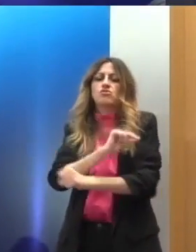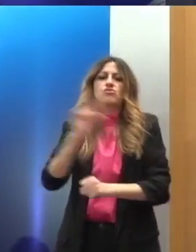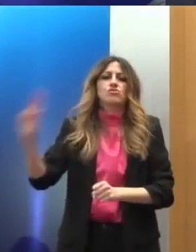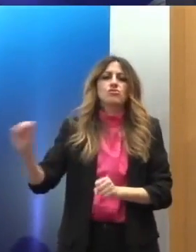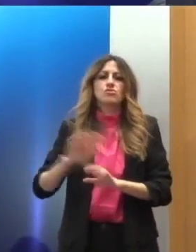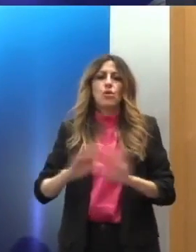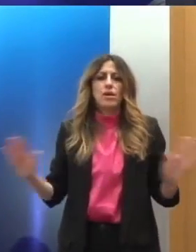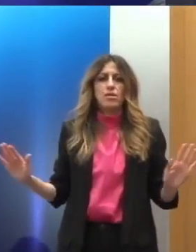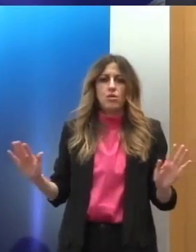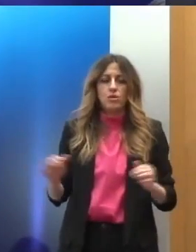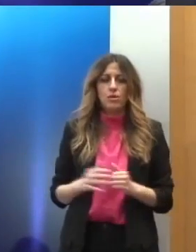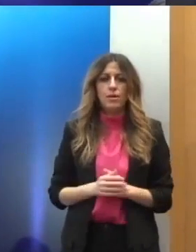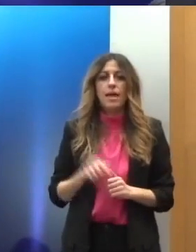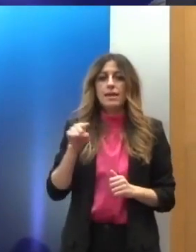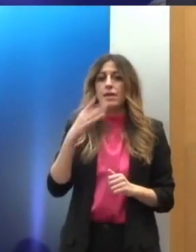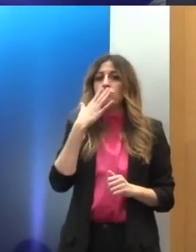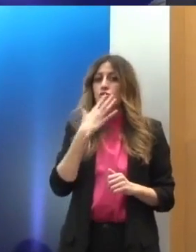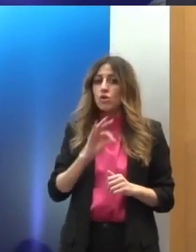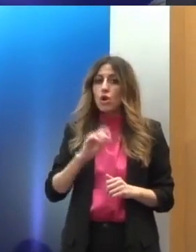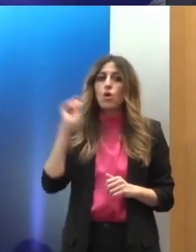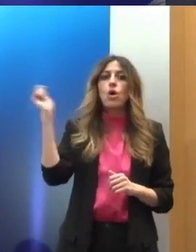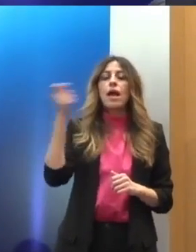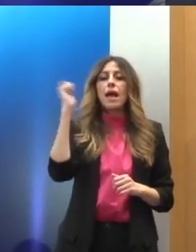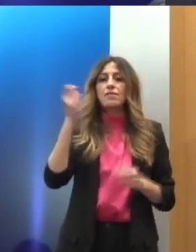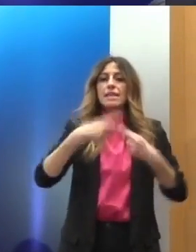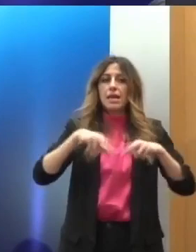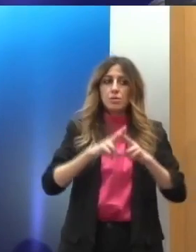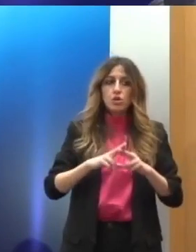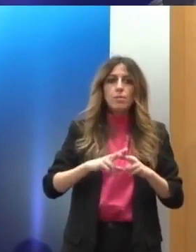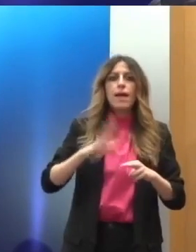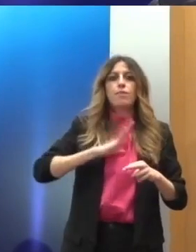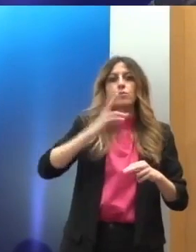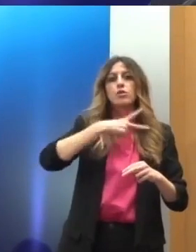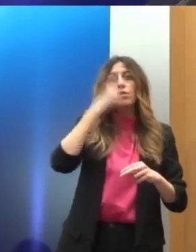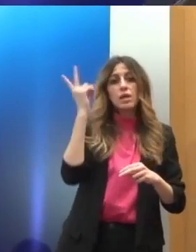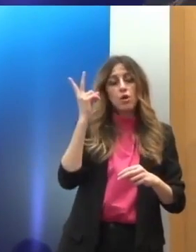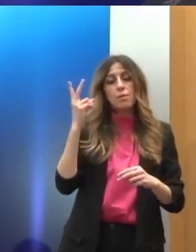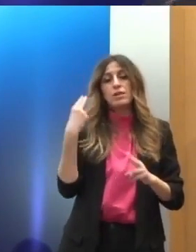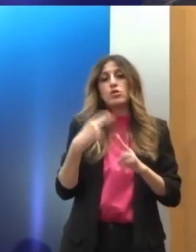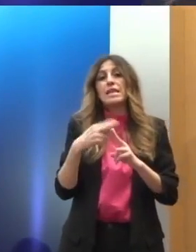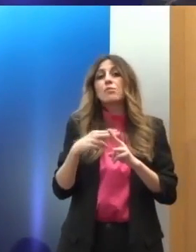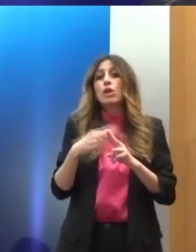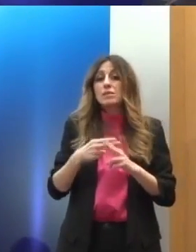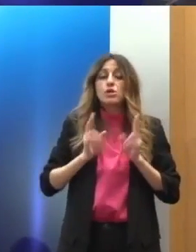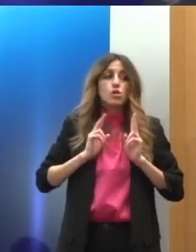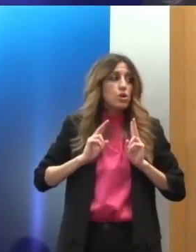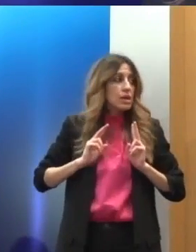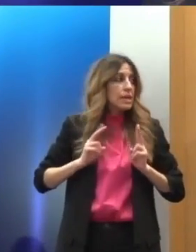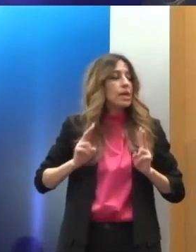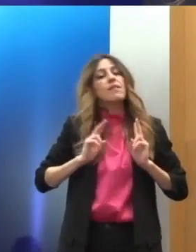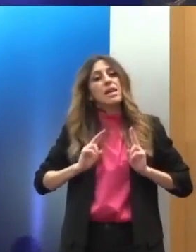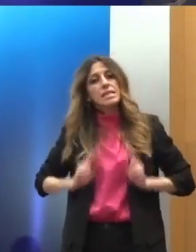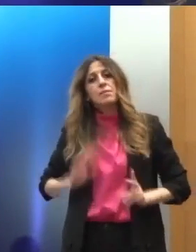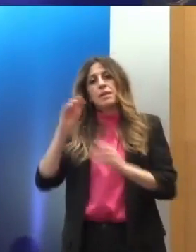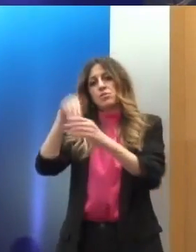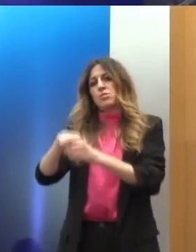να ενταθεί η Ελληνική Εθνική Επιτροπή Ανθρωπίνων Δικαιωμάτων είναι εξαιρετικά ευτυχής να μετάσχει σε μια τέτοια διαδικασία